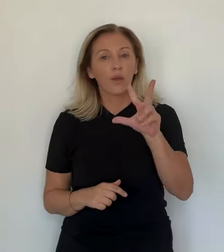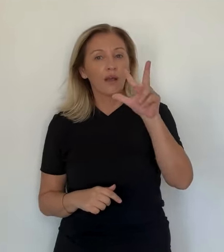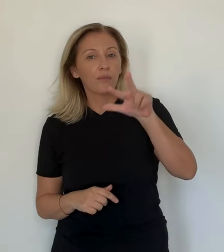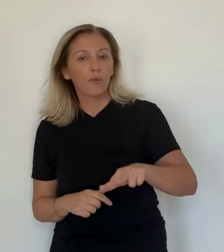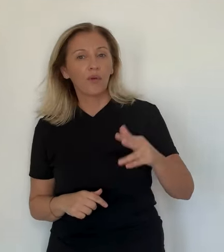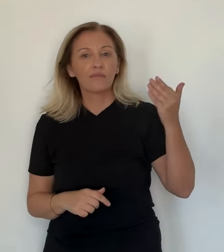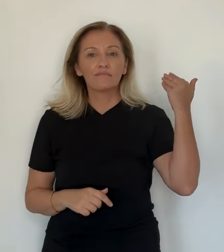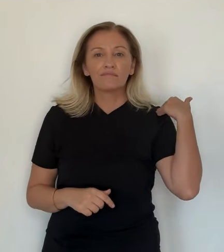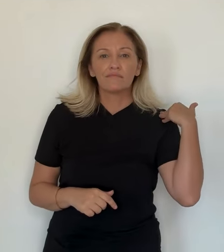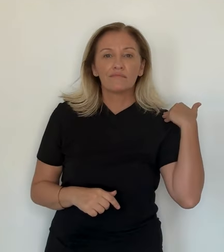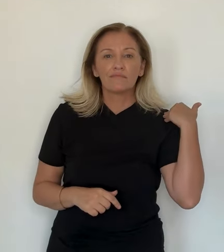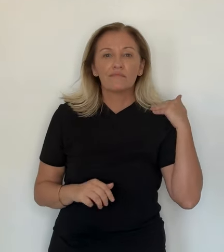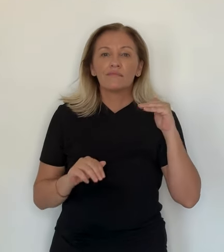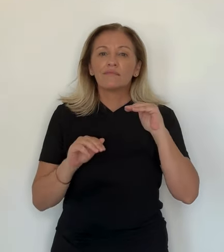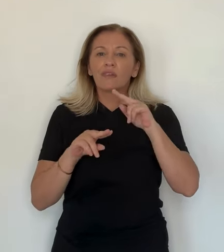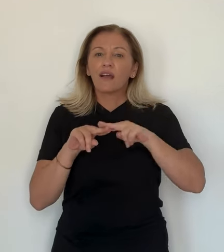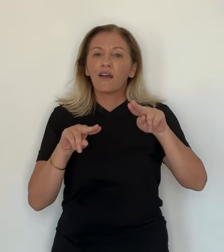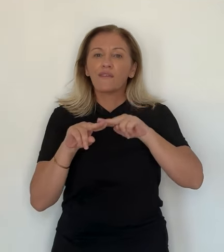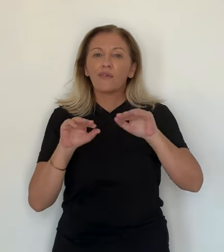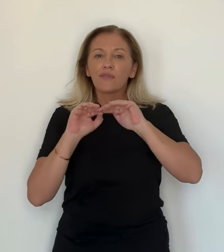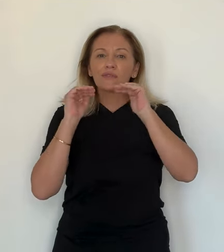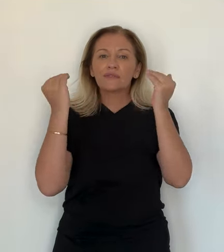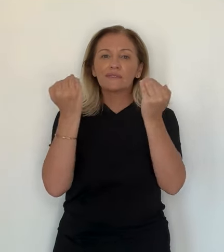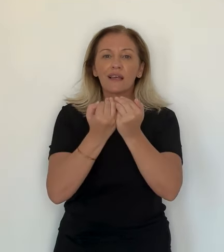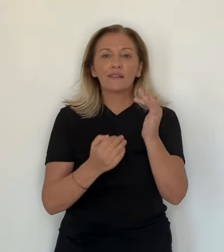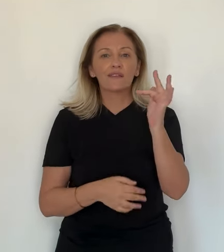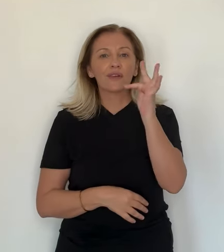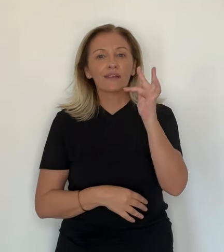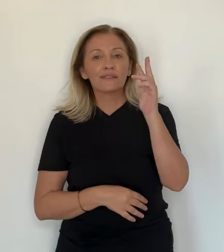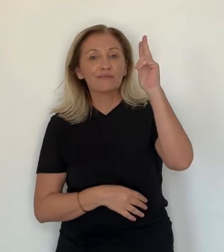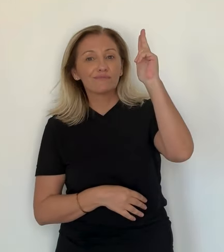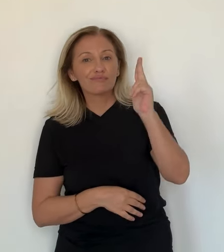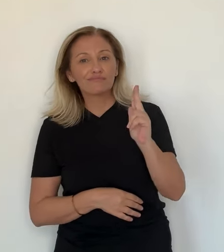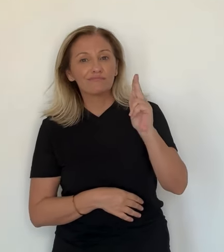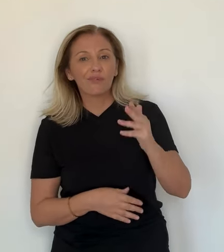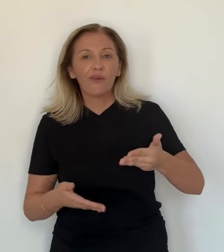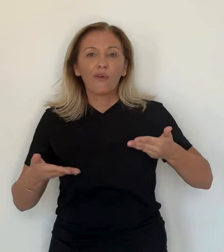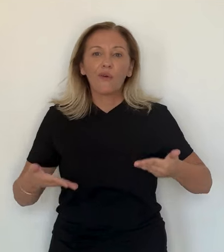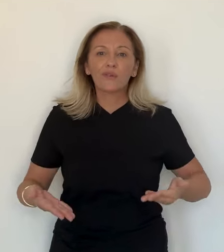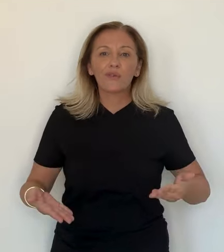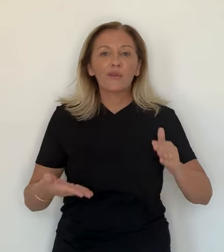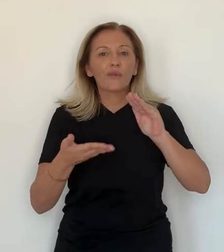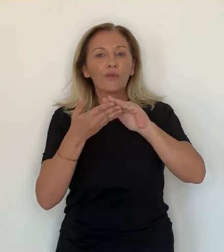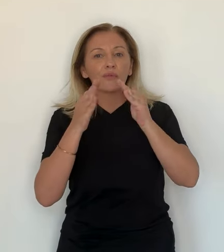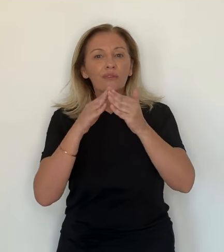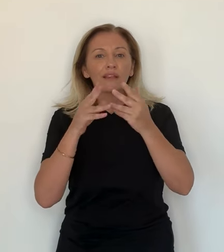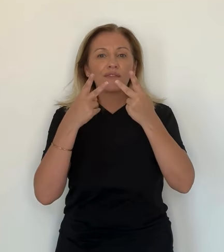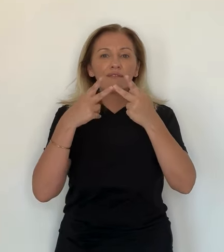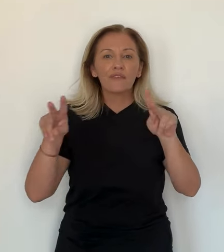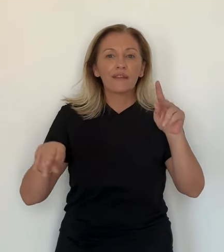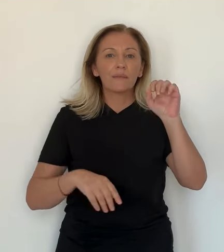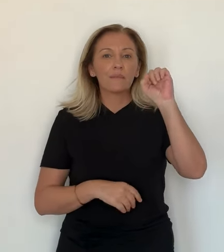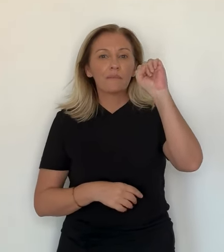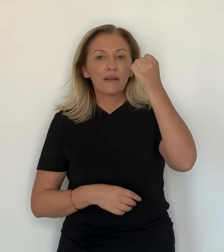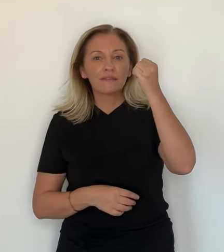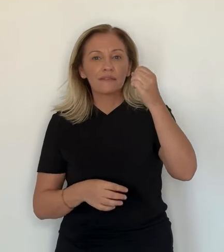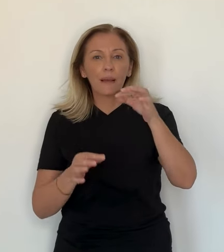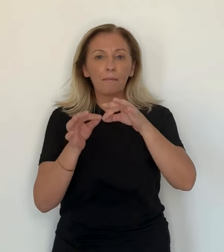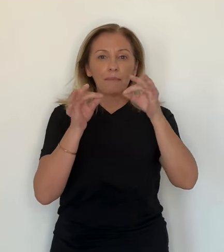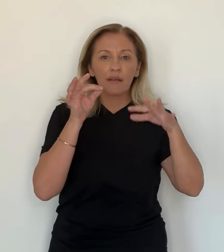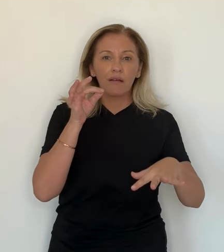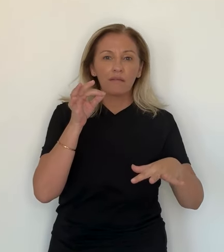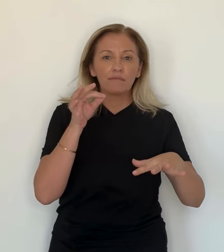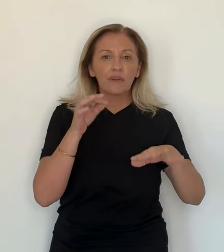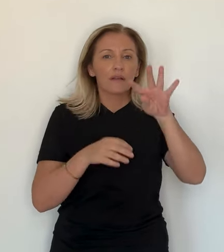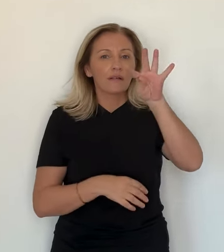Trois mois après le début des travaux du stade Armand-Cesari, la communauté d'agglomération de Bastia a effectué aujourd'hui un point d'étape. Si le calendrier